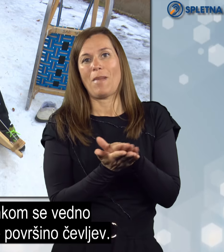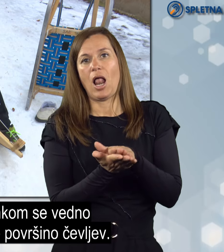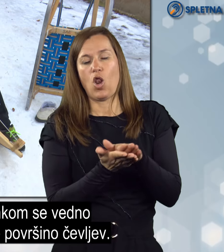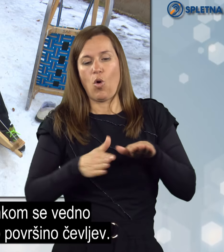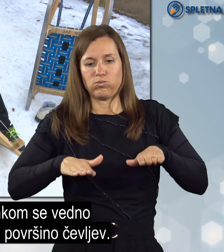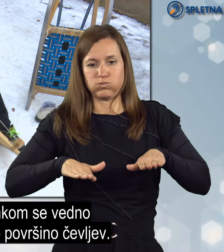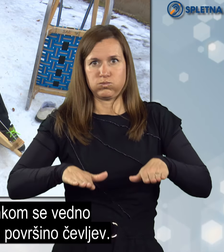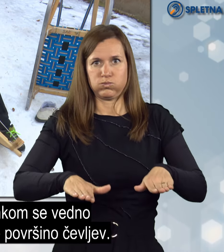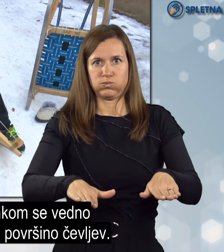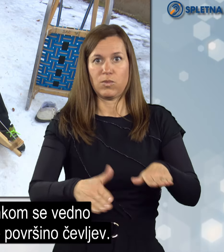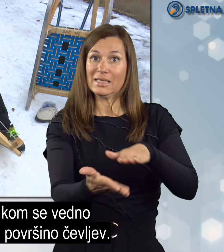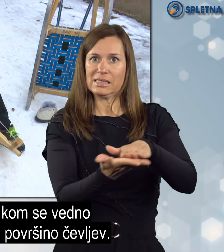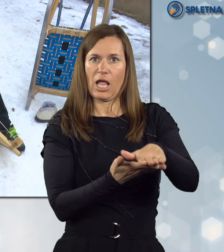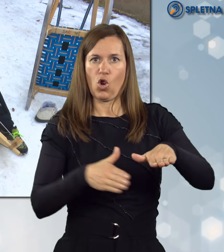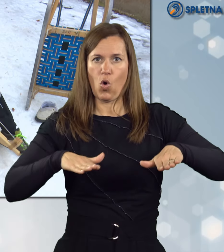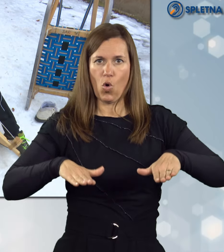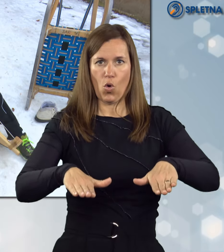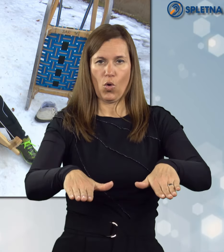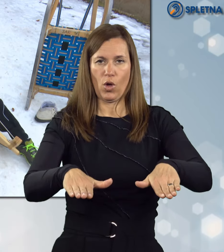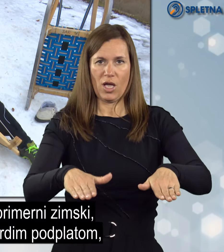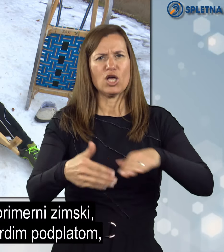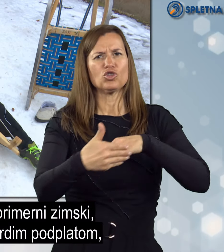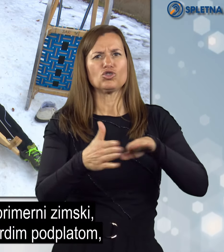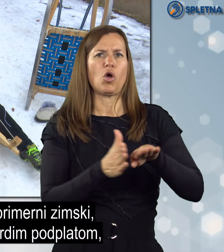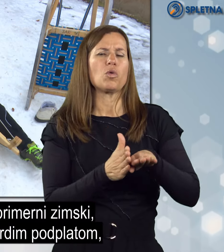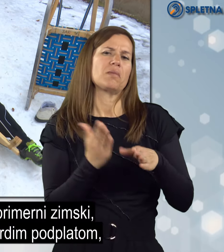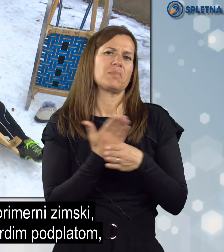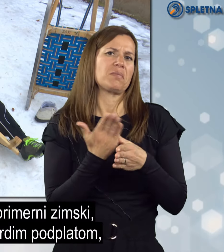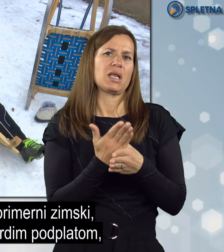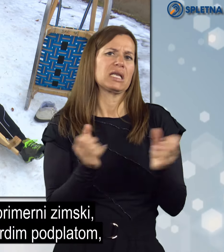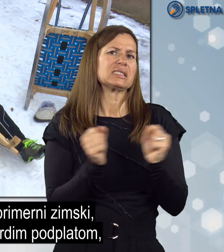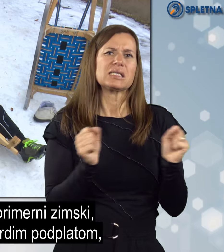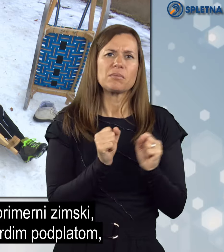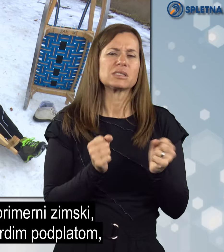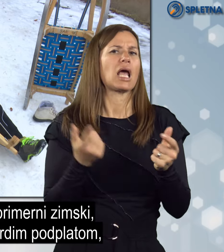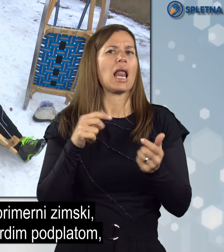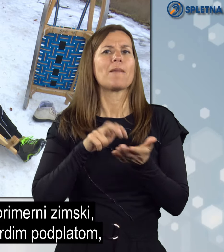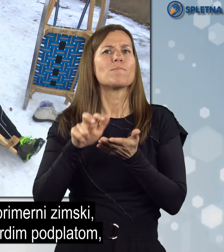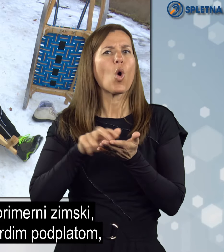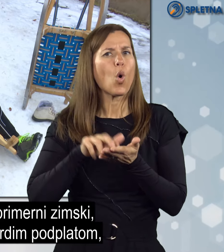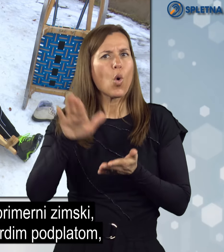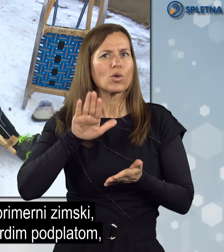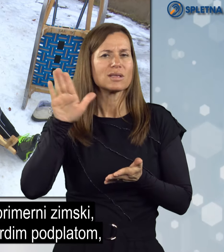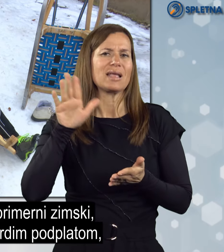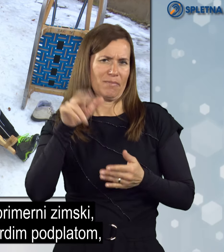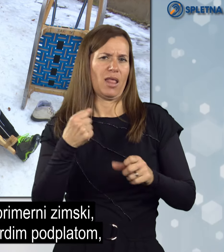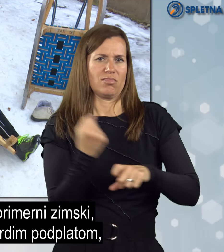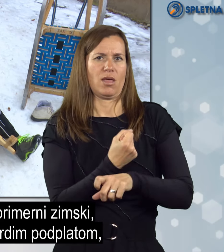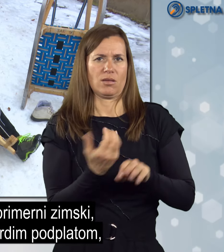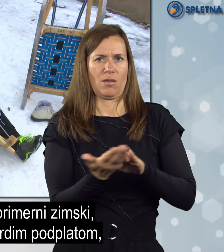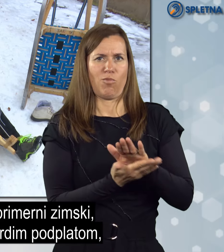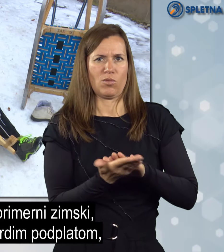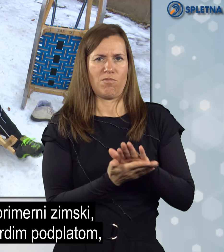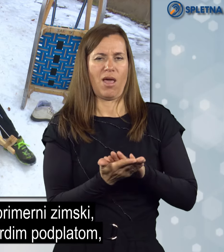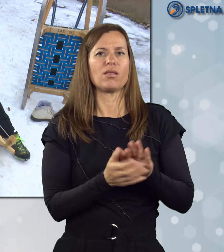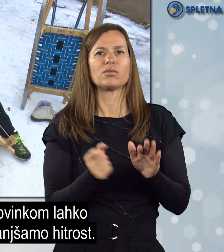površino čevlov. Čevli so primerni zimski, in kakšni pohodni strdmo pod